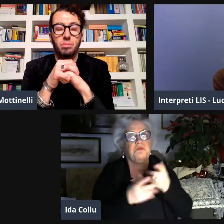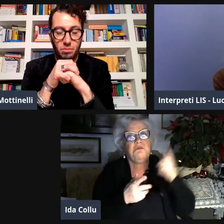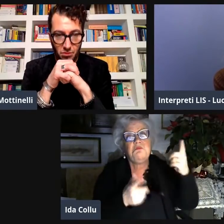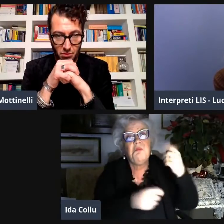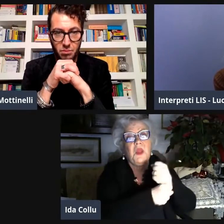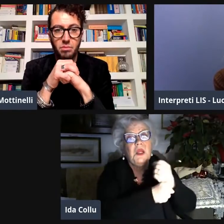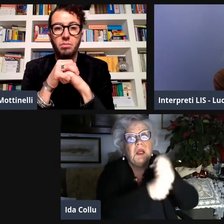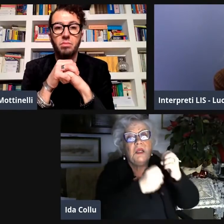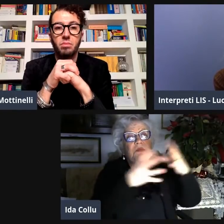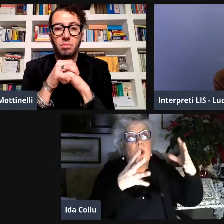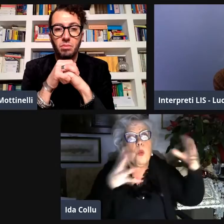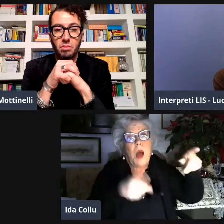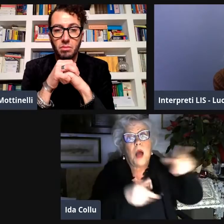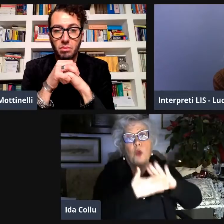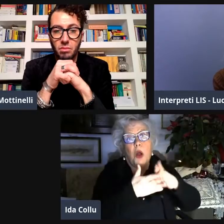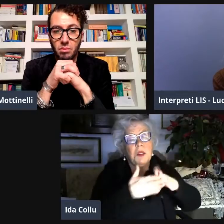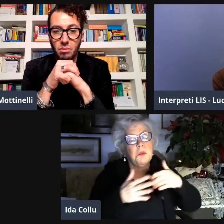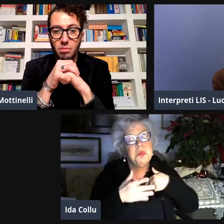gestuno